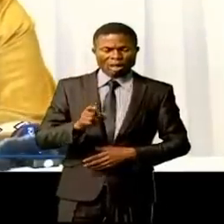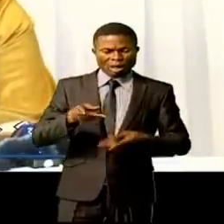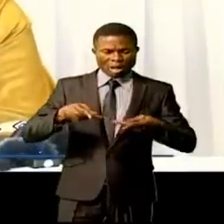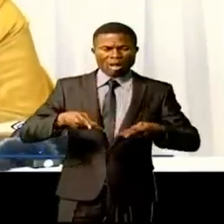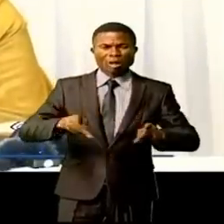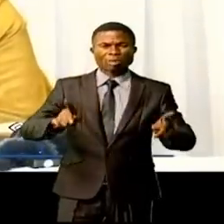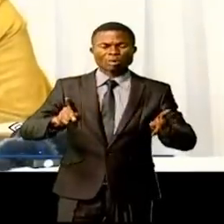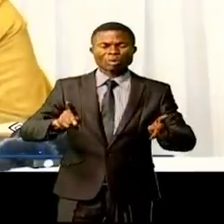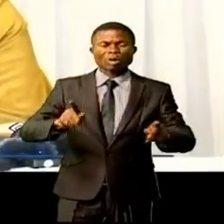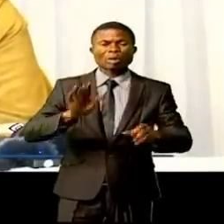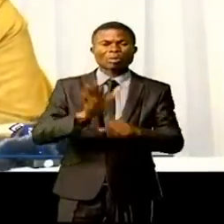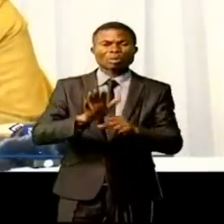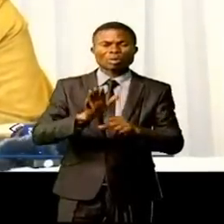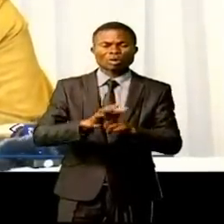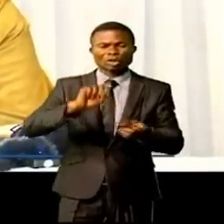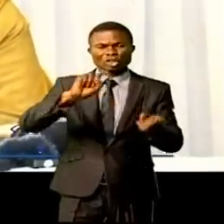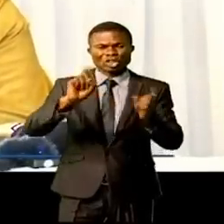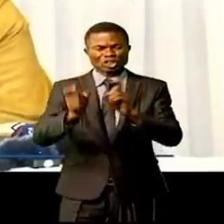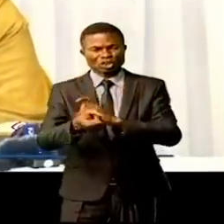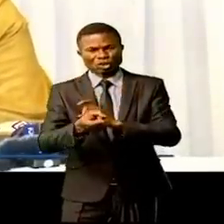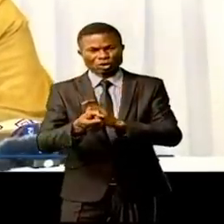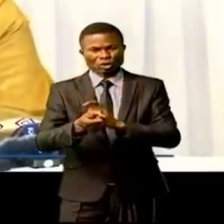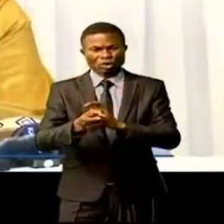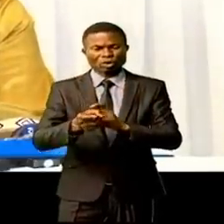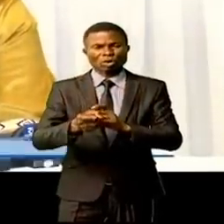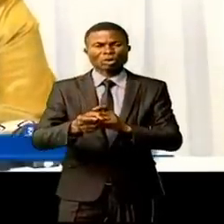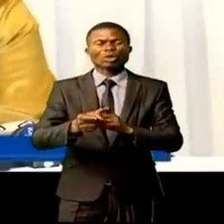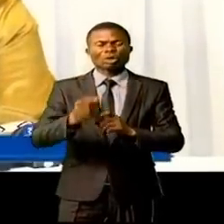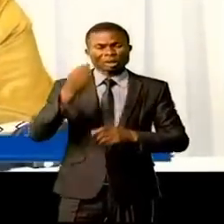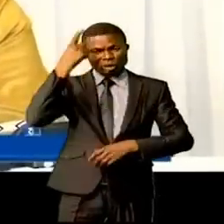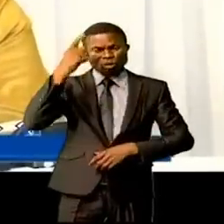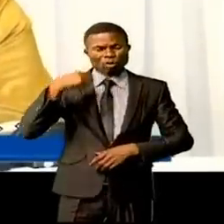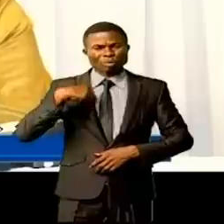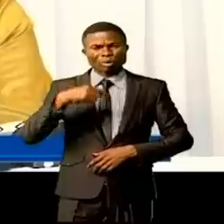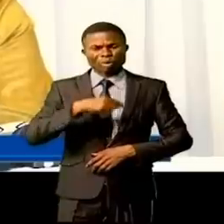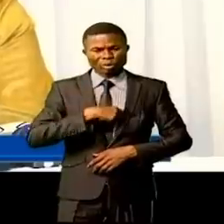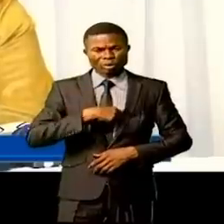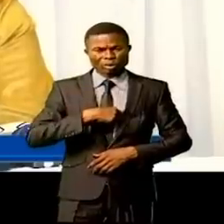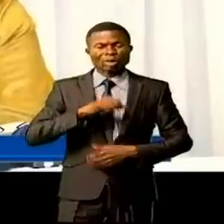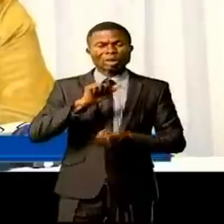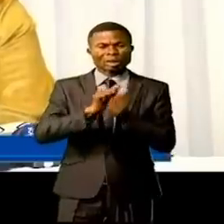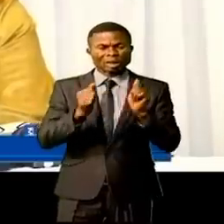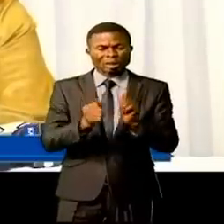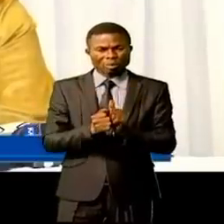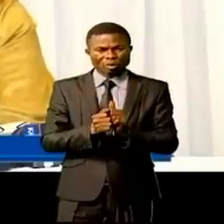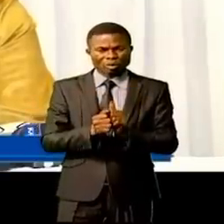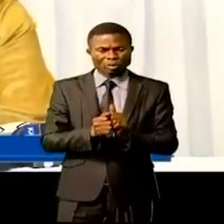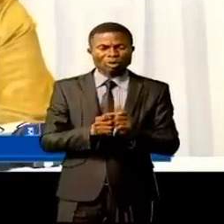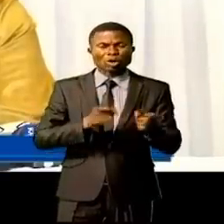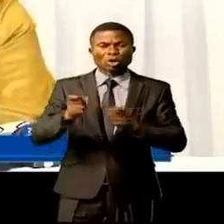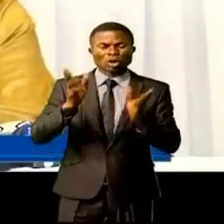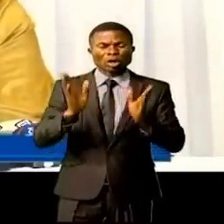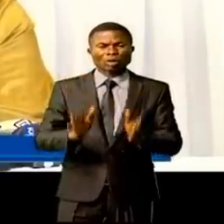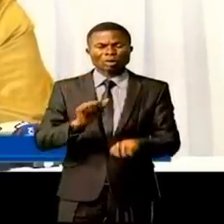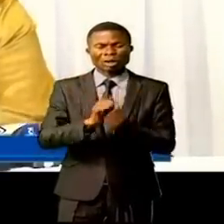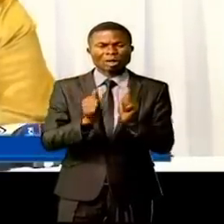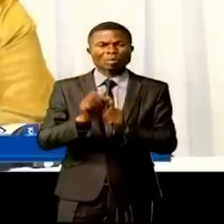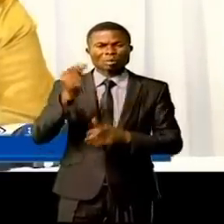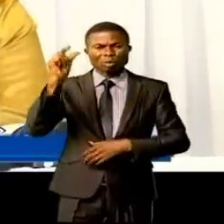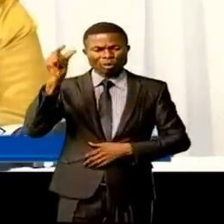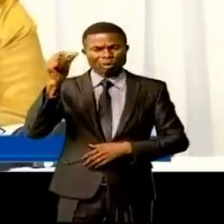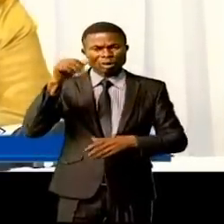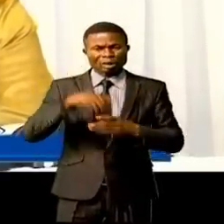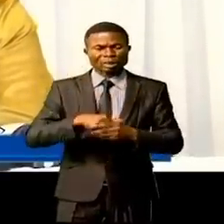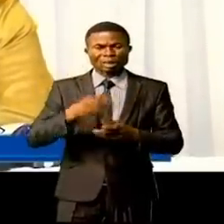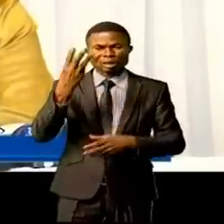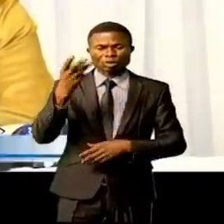entre autres, l'amélioration de notre compréhension des défis qui minent la gouvernance du secteur minier dans les